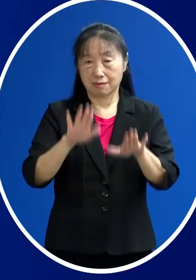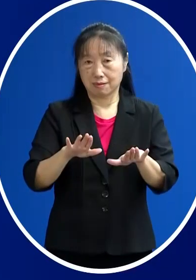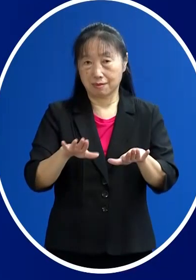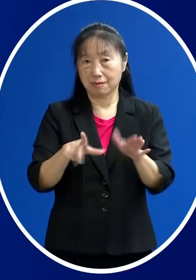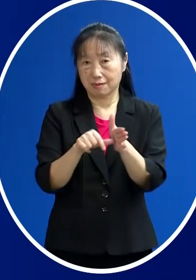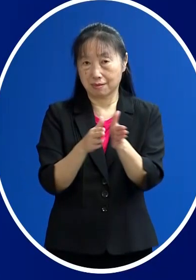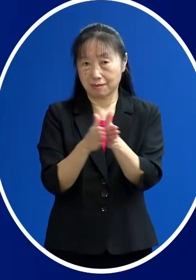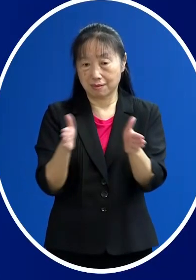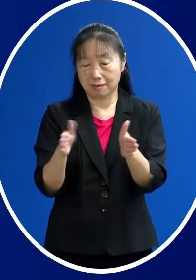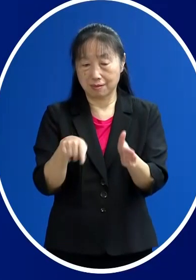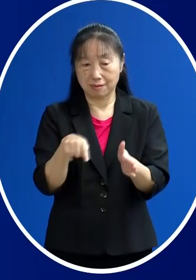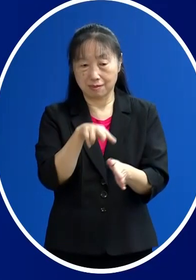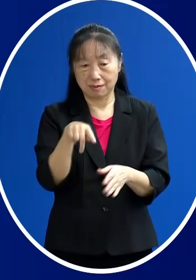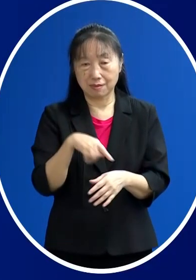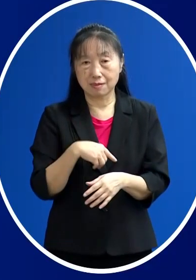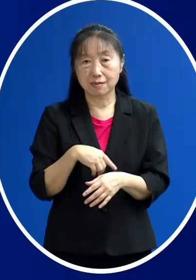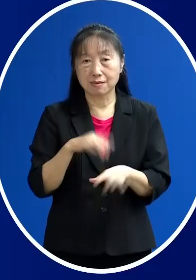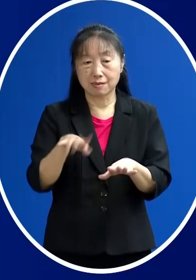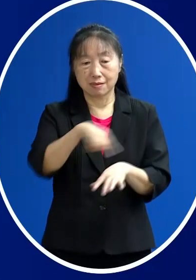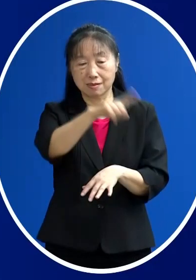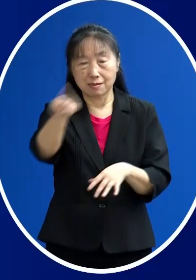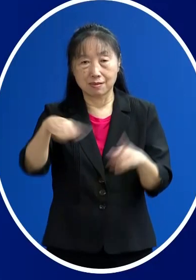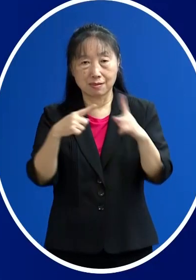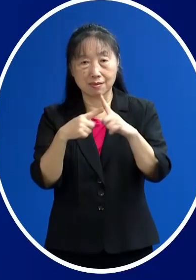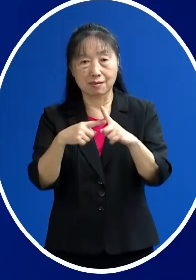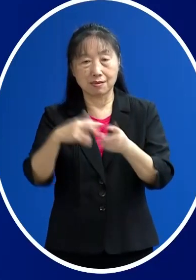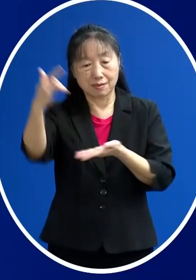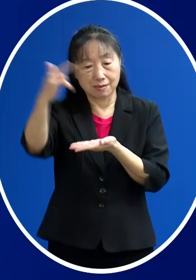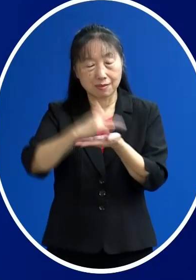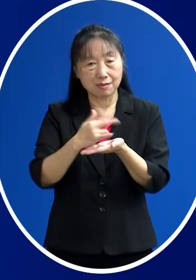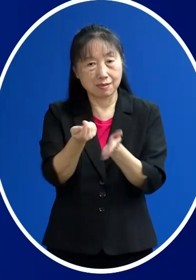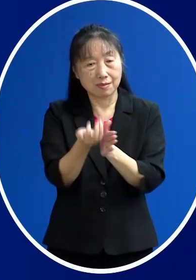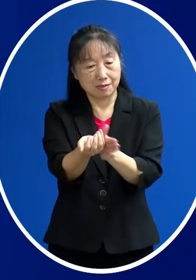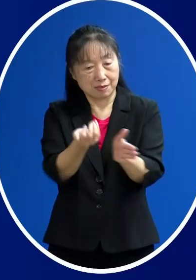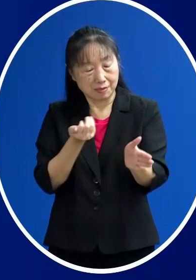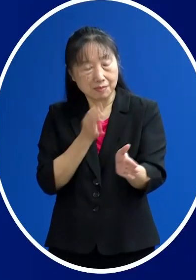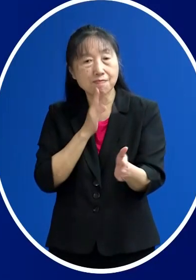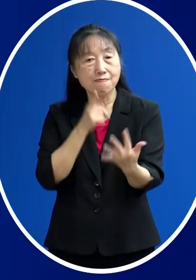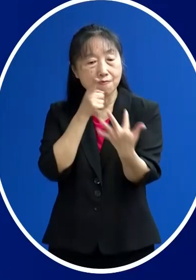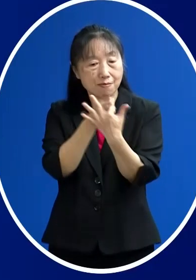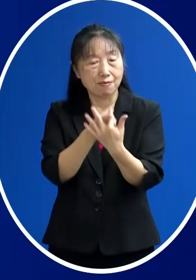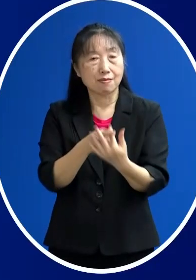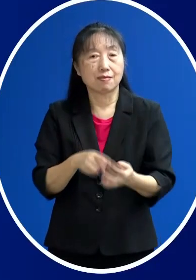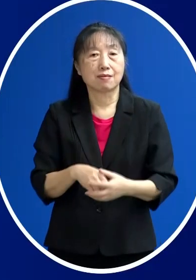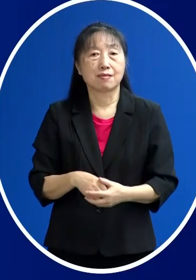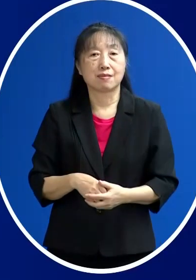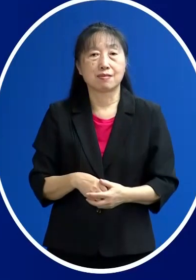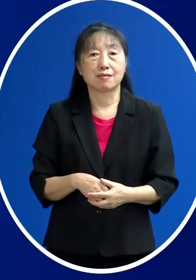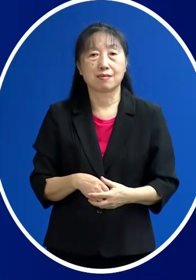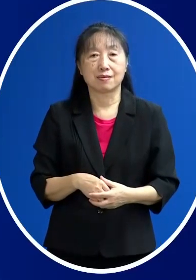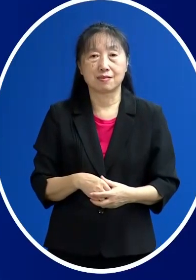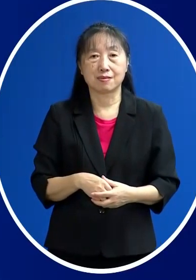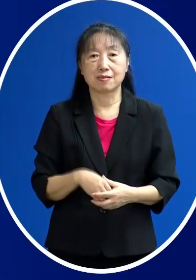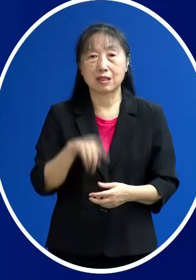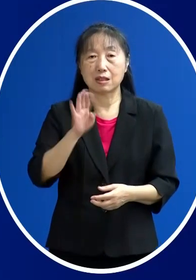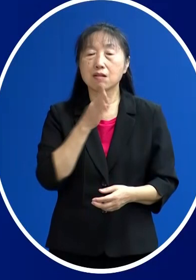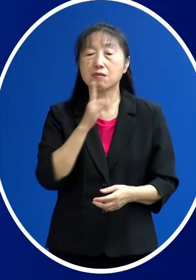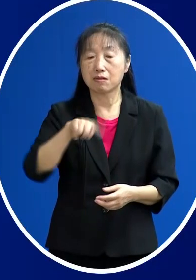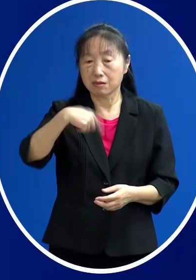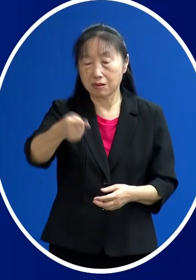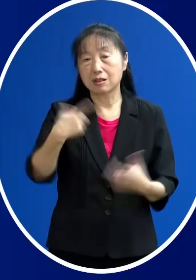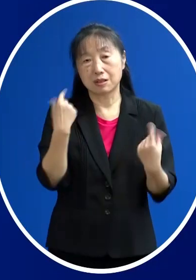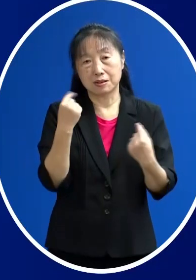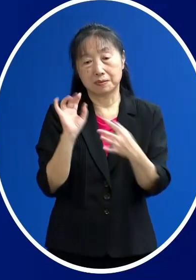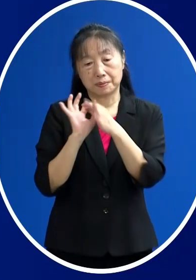來講 我們的這些病例看起來都有一個就是入境比較早就可以被驗到的這樣的一個趨勢 不過後續還要再